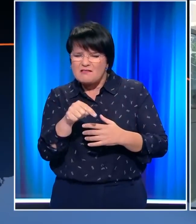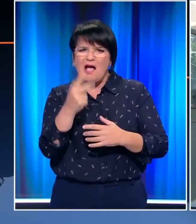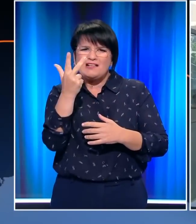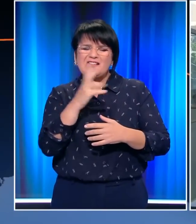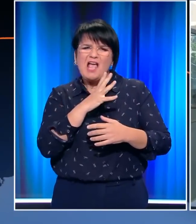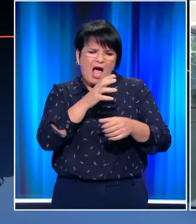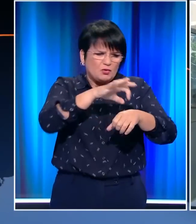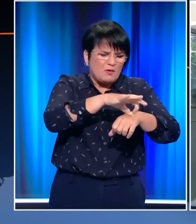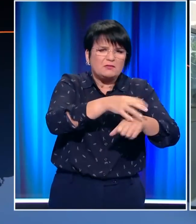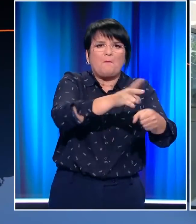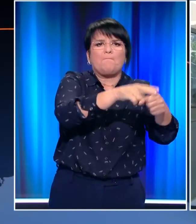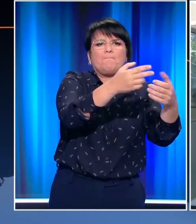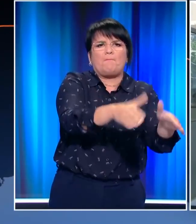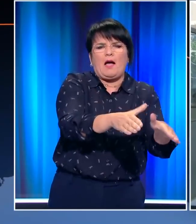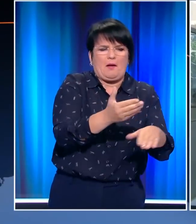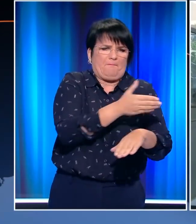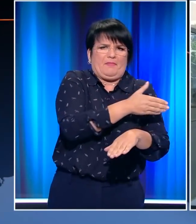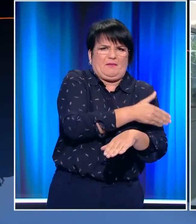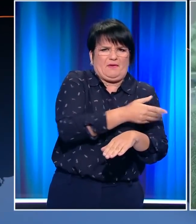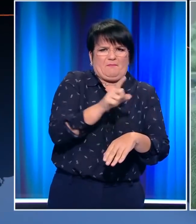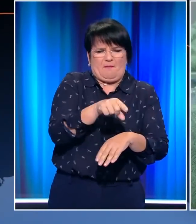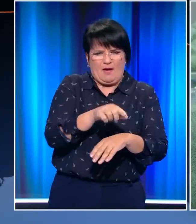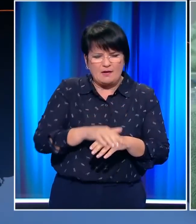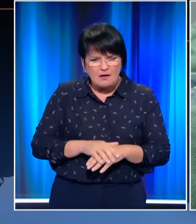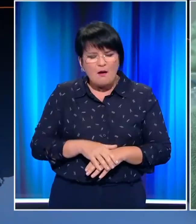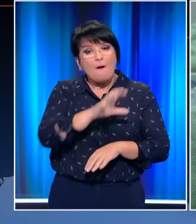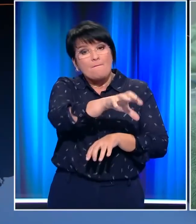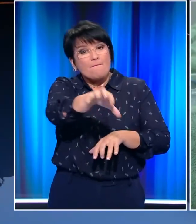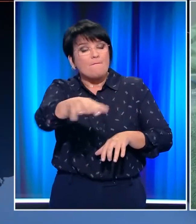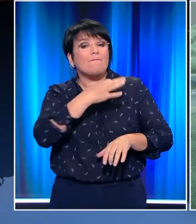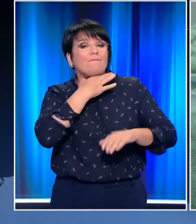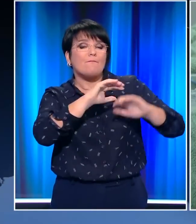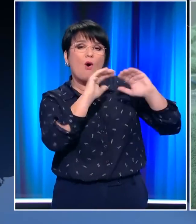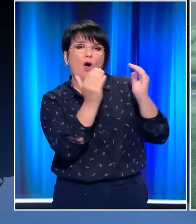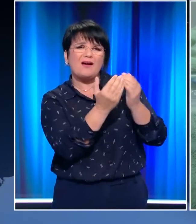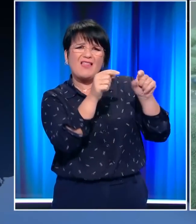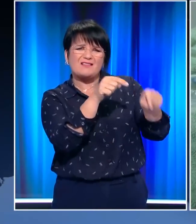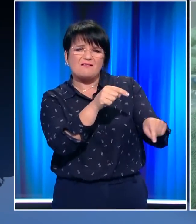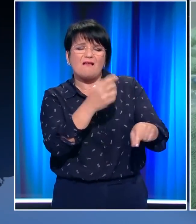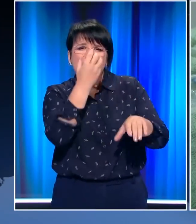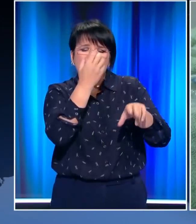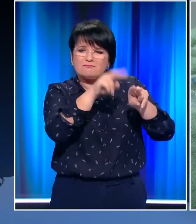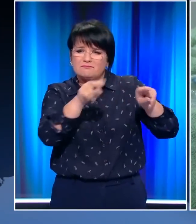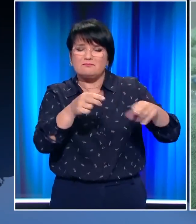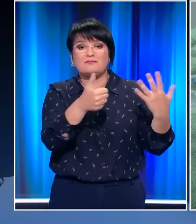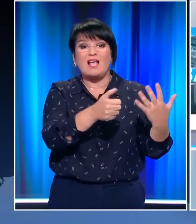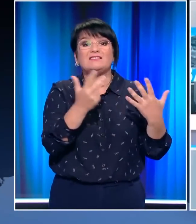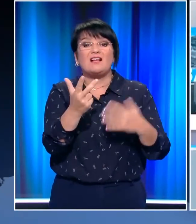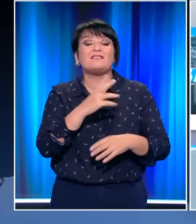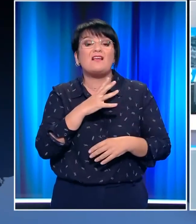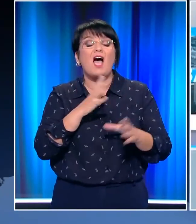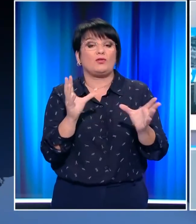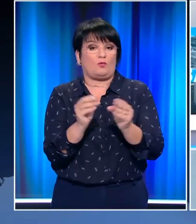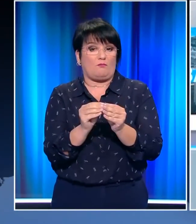ασθενείς που έχασαν τη ζωή τους στις τελευταίες 24 ώρες. Στις μονάδες εντατικής θεραπείας βρίσκονται διασωληνωμένοι 63 ασθενείς.